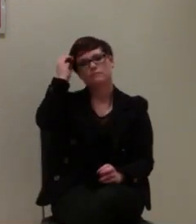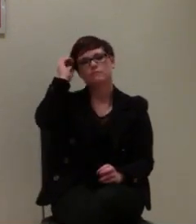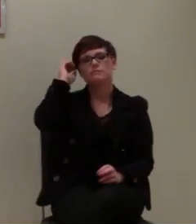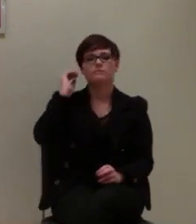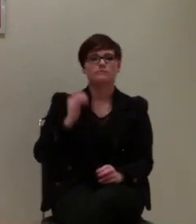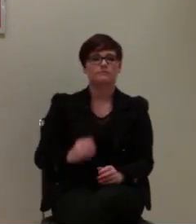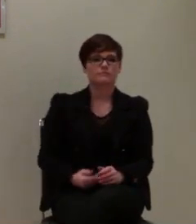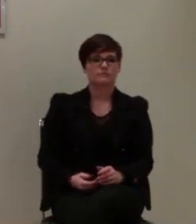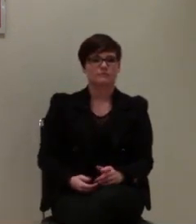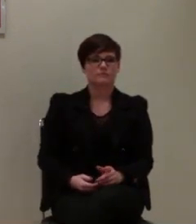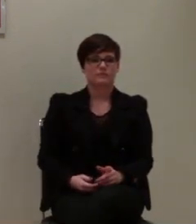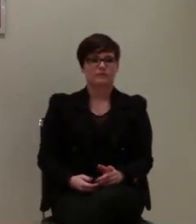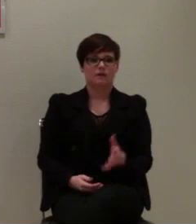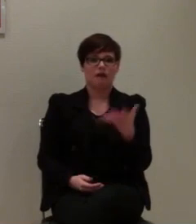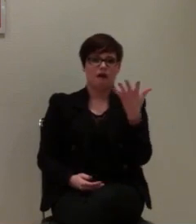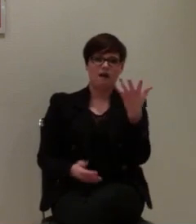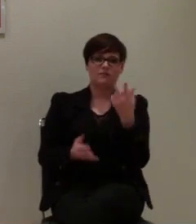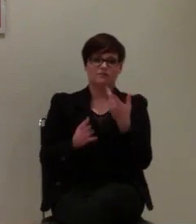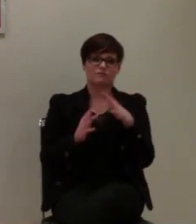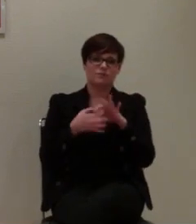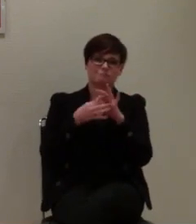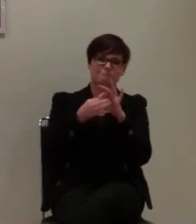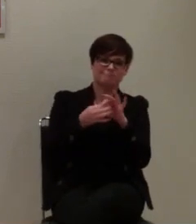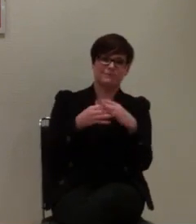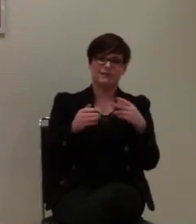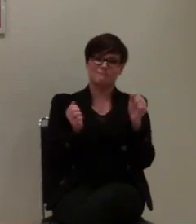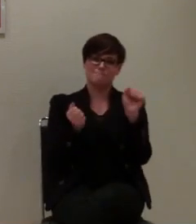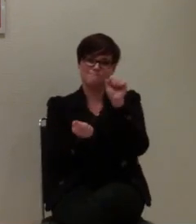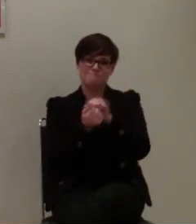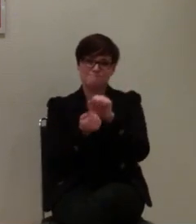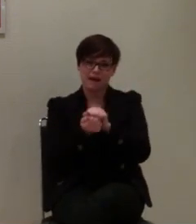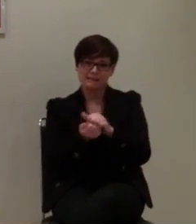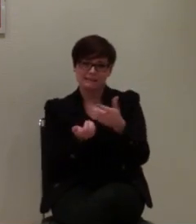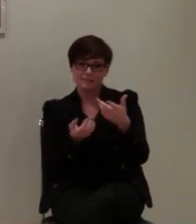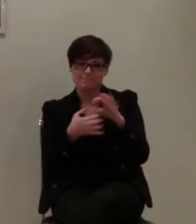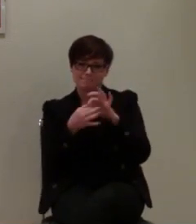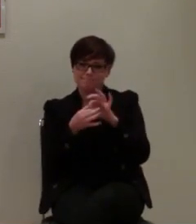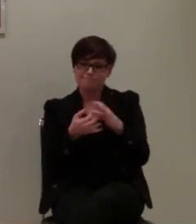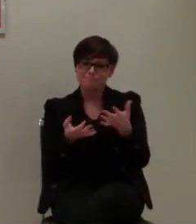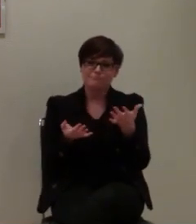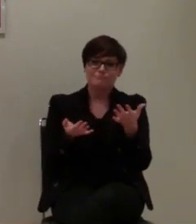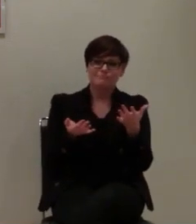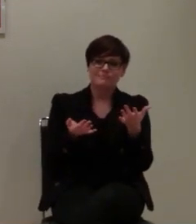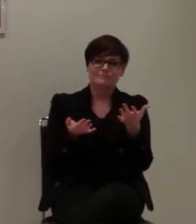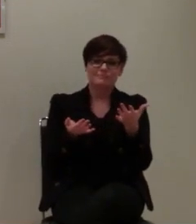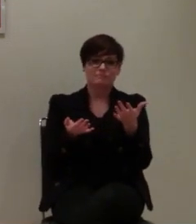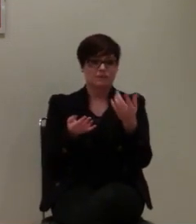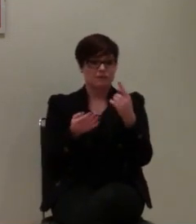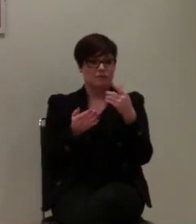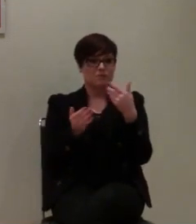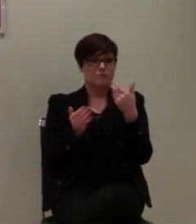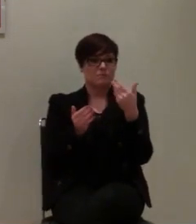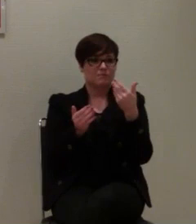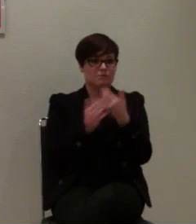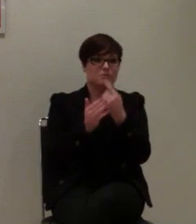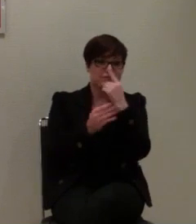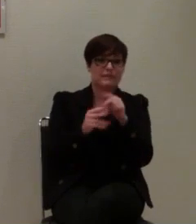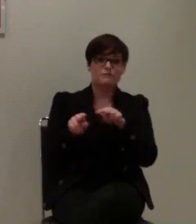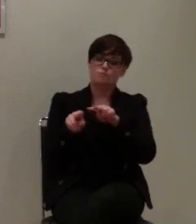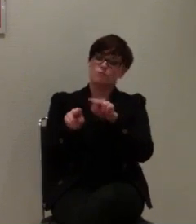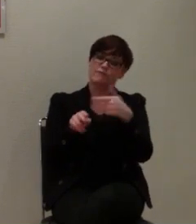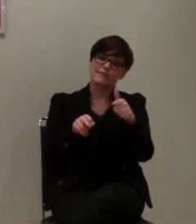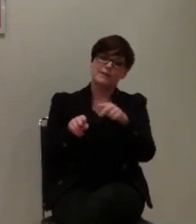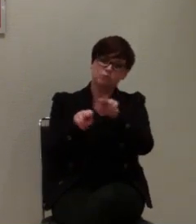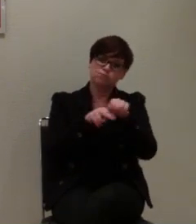Ich würde gerne pressetechnisch etwas dazu sagen. Also wenn es dieses Video gibt, kann man das